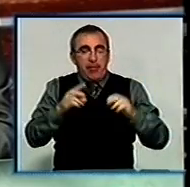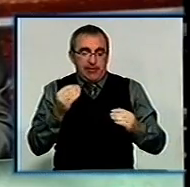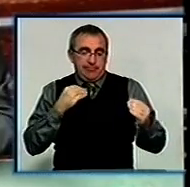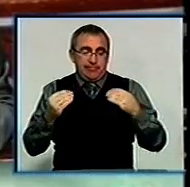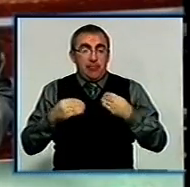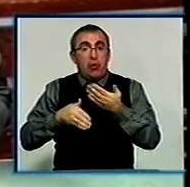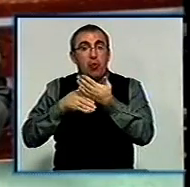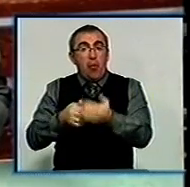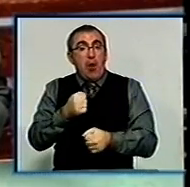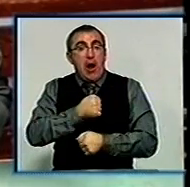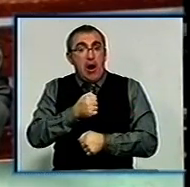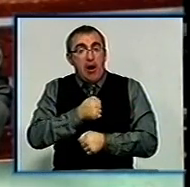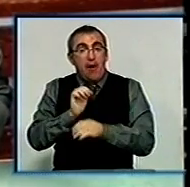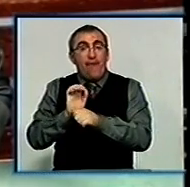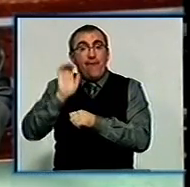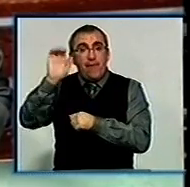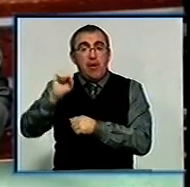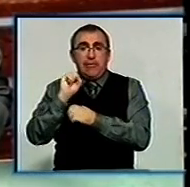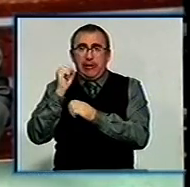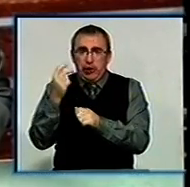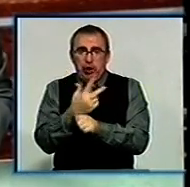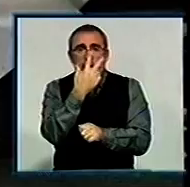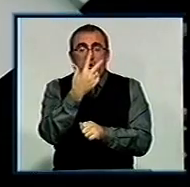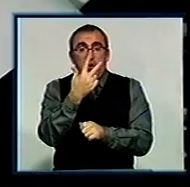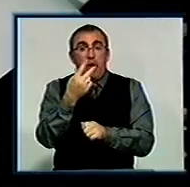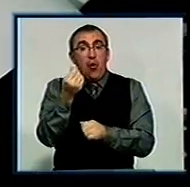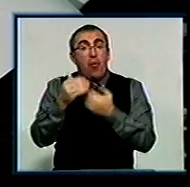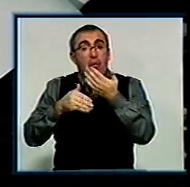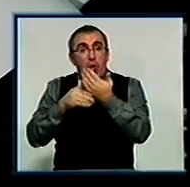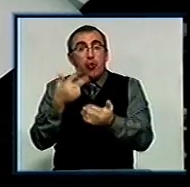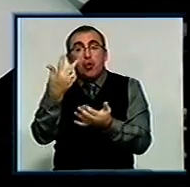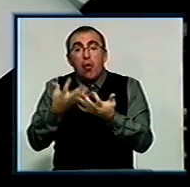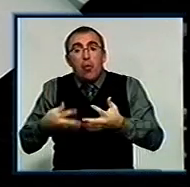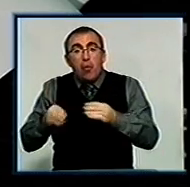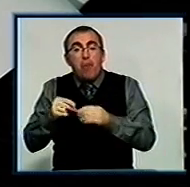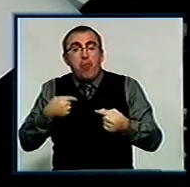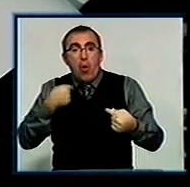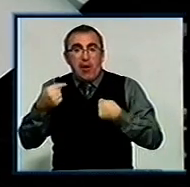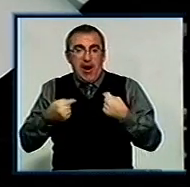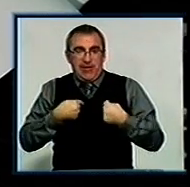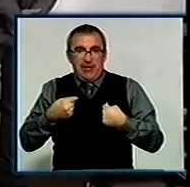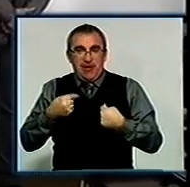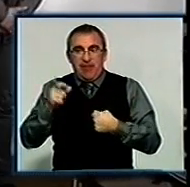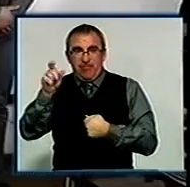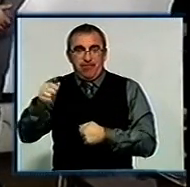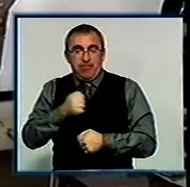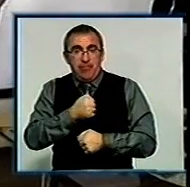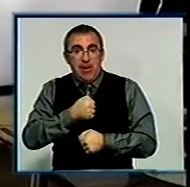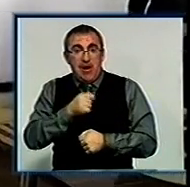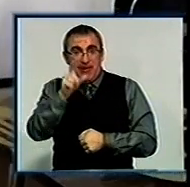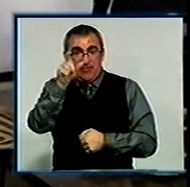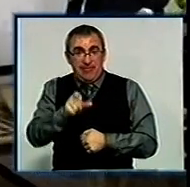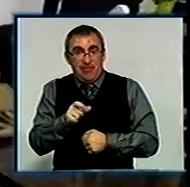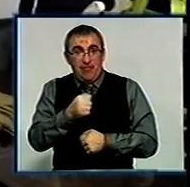Допомогу армійцям відправляли вже тричі. Цього разу коштами допомагають трьом родинам поранених бійців. А заступнику командира полку